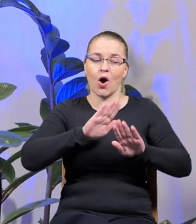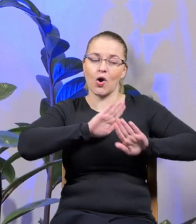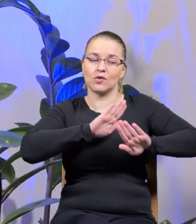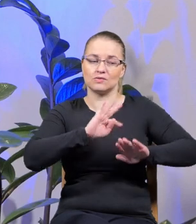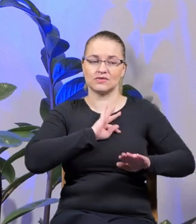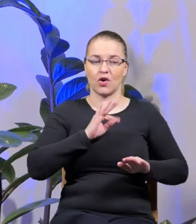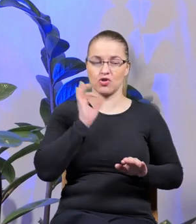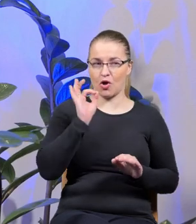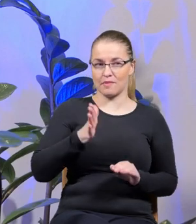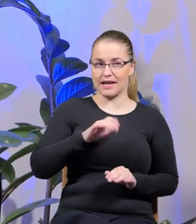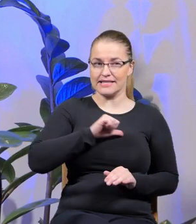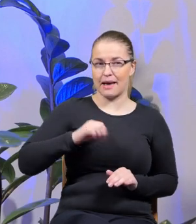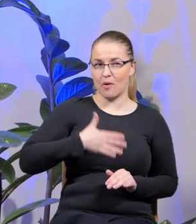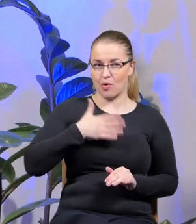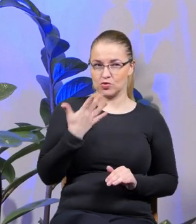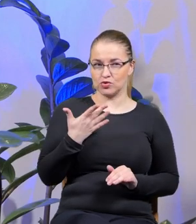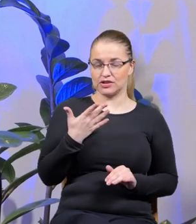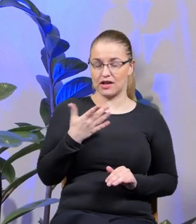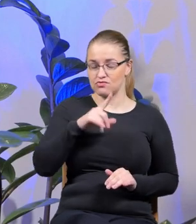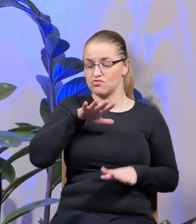większość ludzi nie dopuszcza ich do siebie.